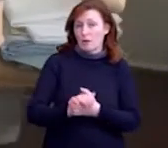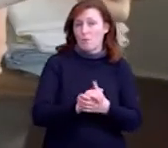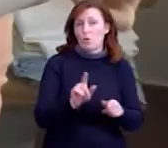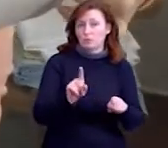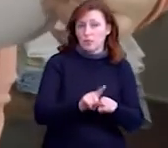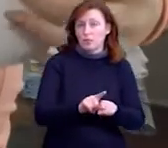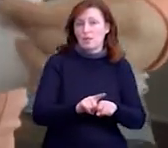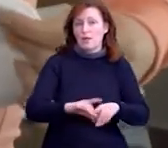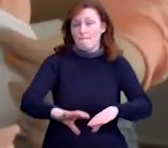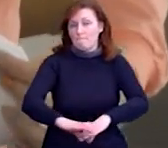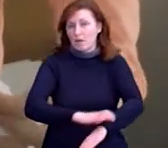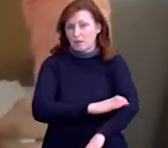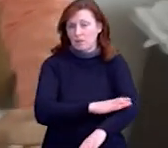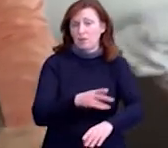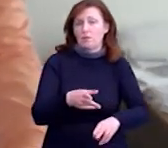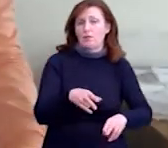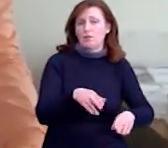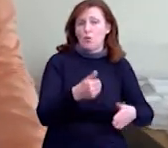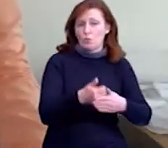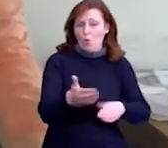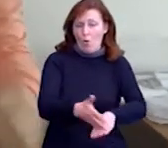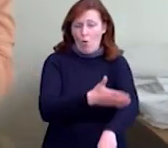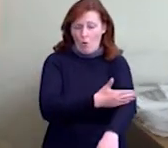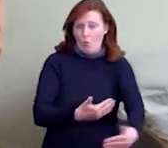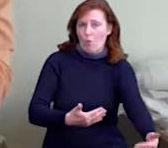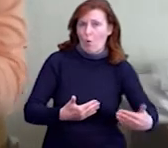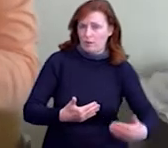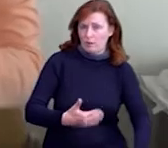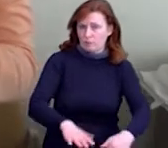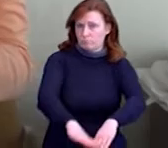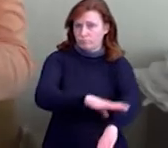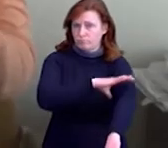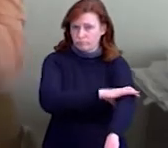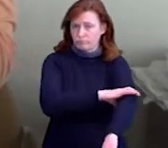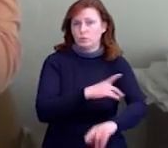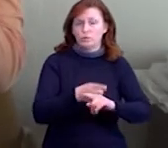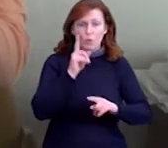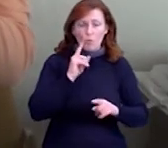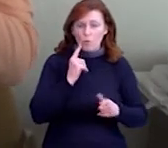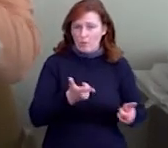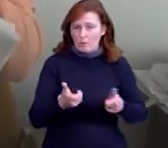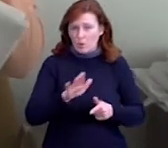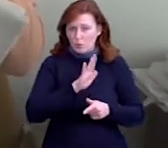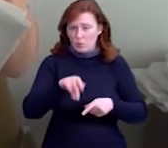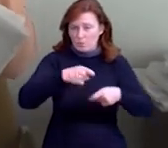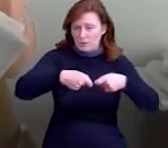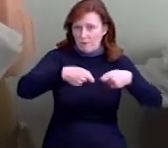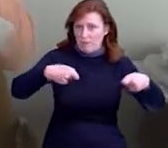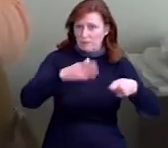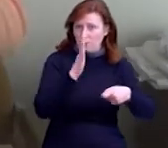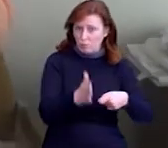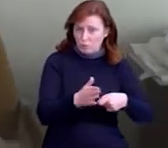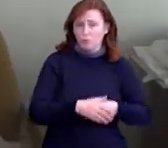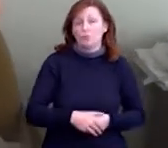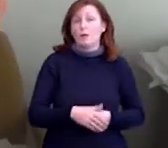бахіли в нас ідуть, вони йдуть до коліна. Тут вони трошки не готові, тут зав'язки будуть і тут.